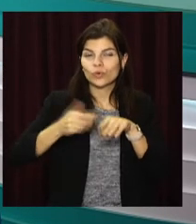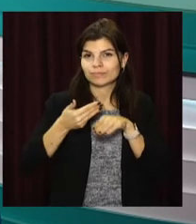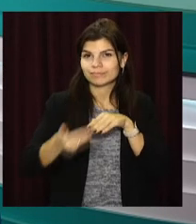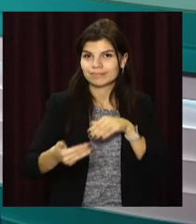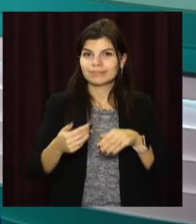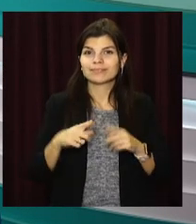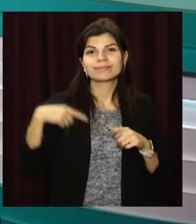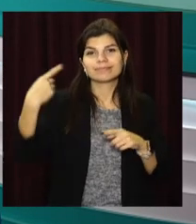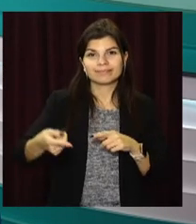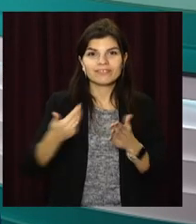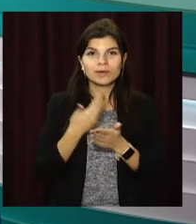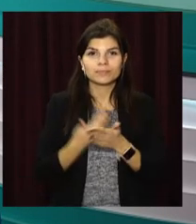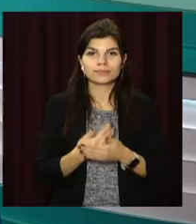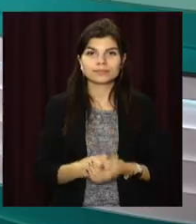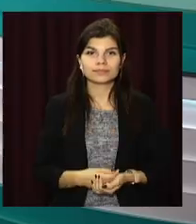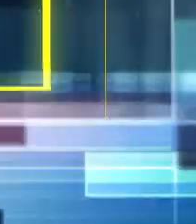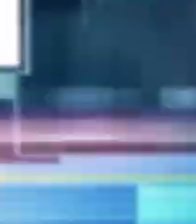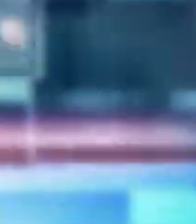скоро в наступному випуску новин.